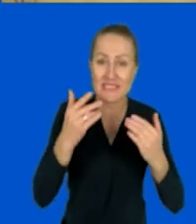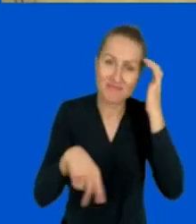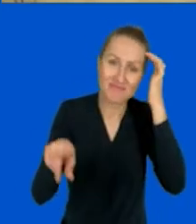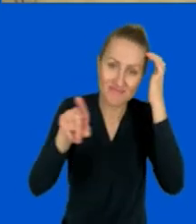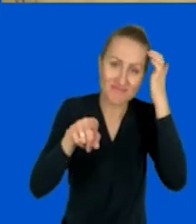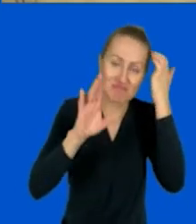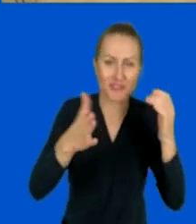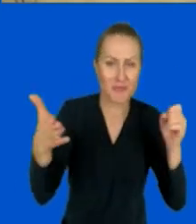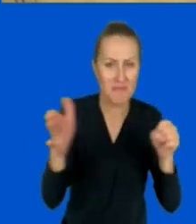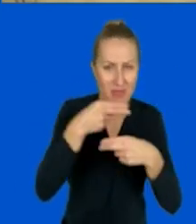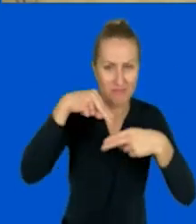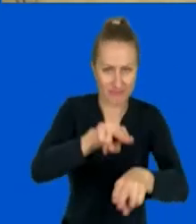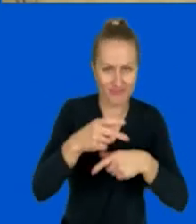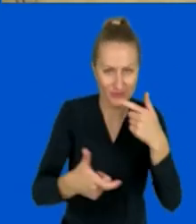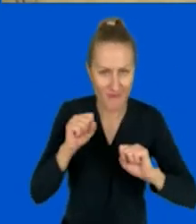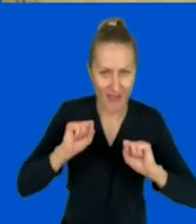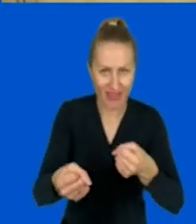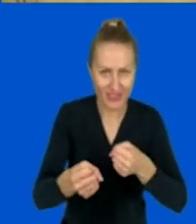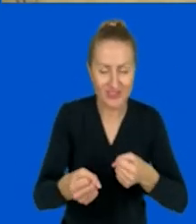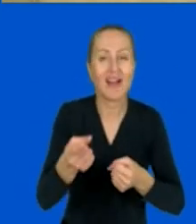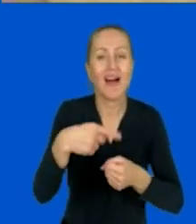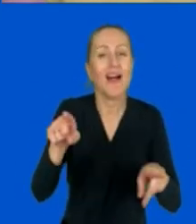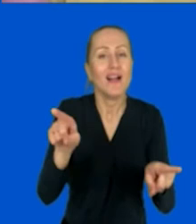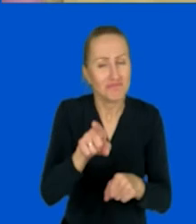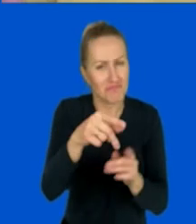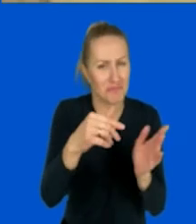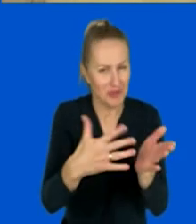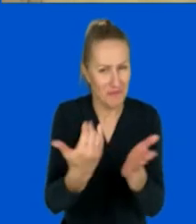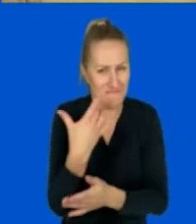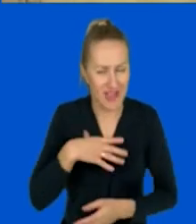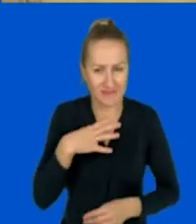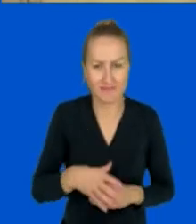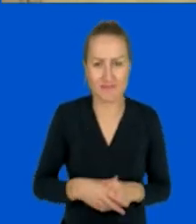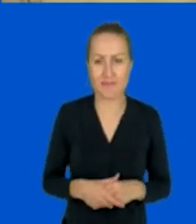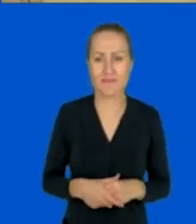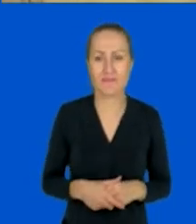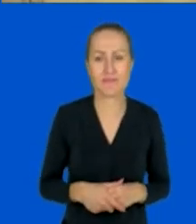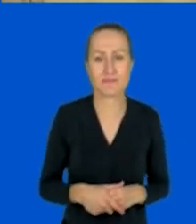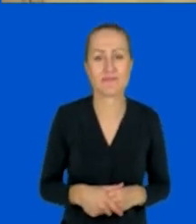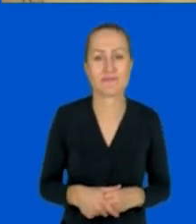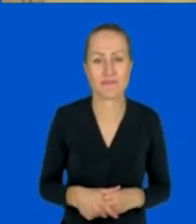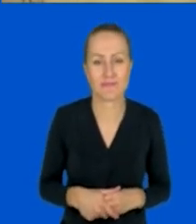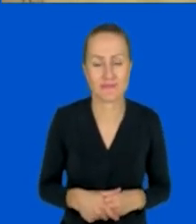I myślę sobie, że Wam też się będą przydawać. Pokażę Wam teraz.